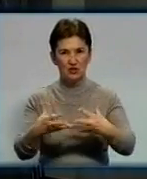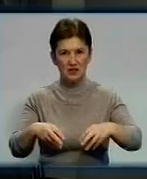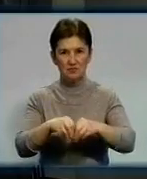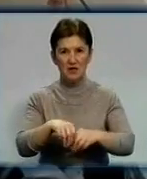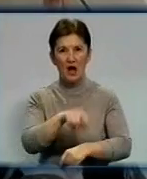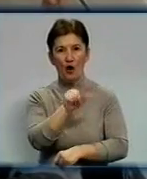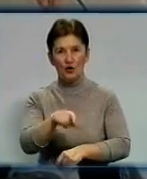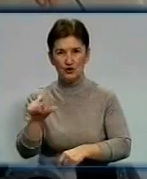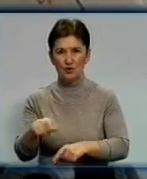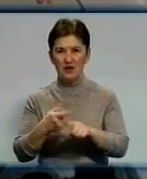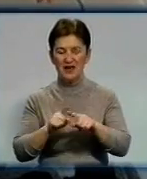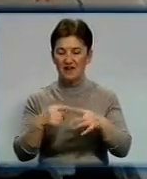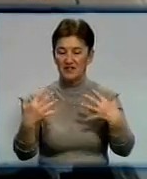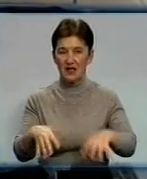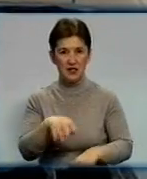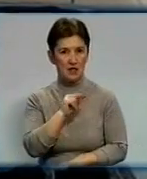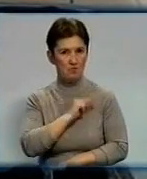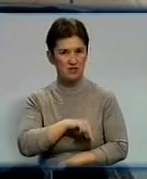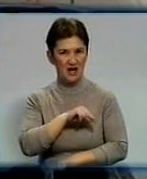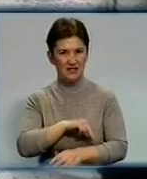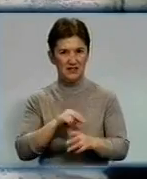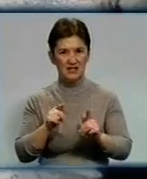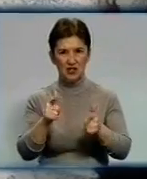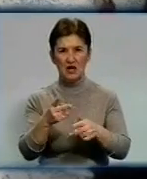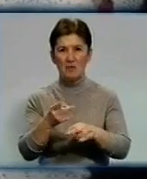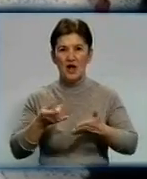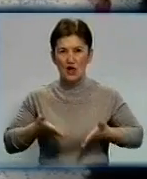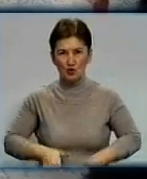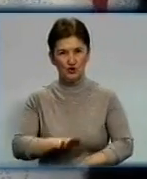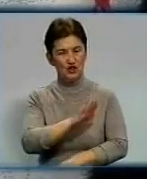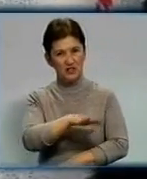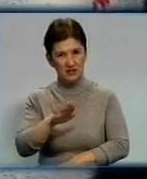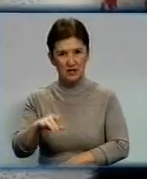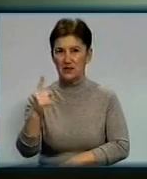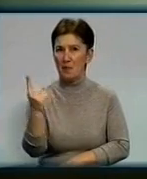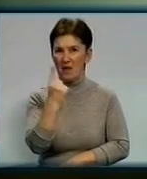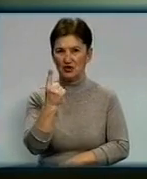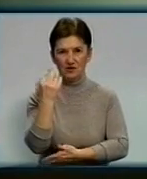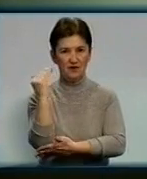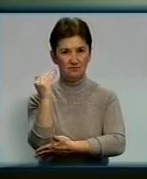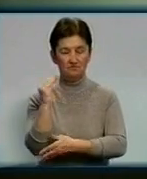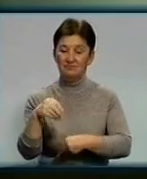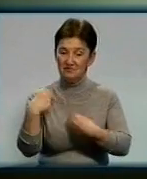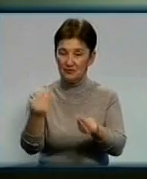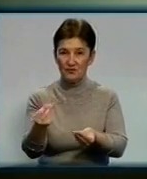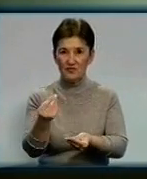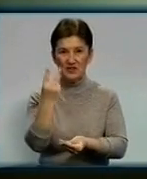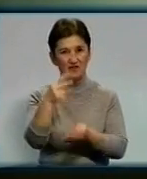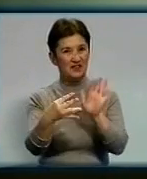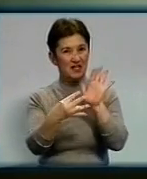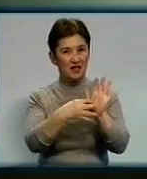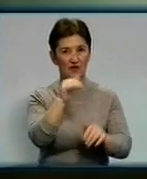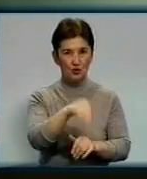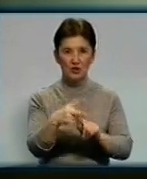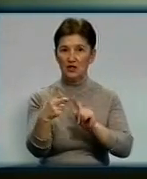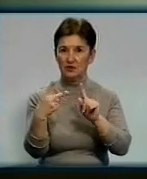працездатність та інваліди. Зросла також допомога при народженні дитини. За першого малюка нараховуватимуть понад 29 тисяч, за